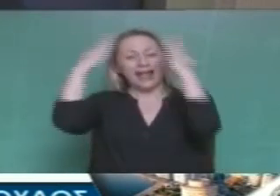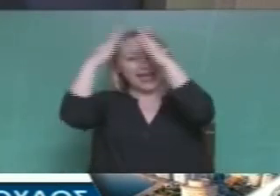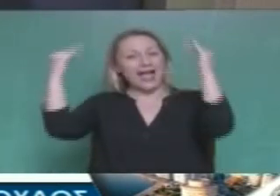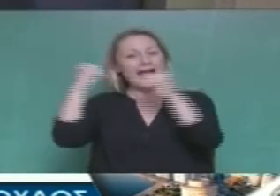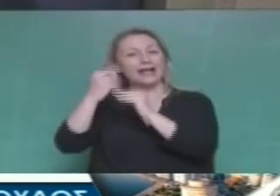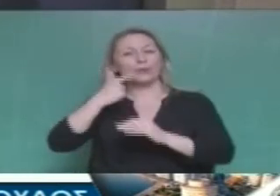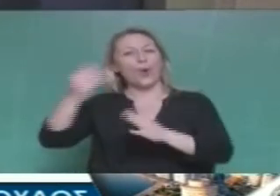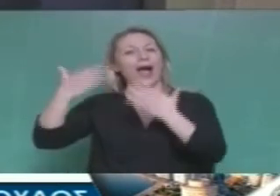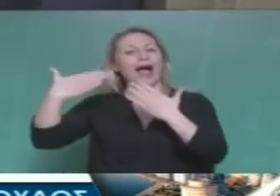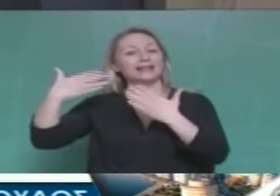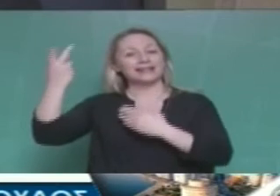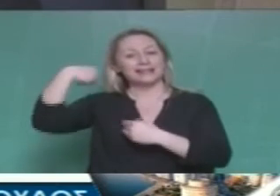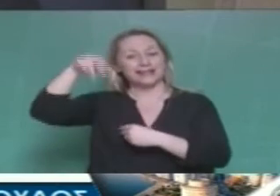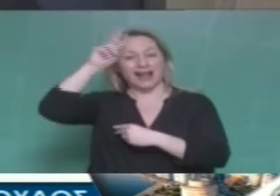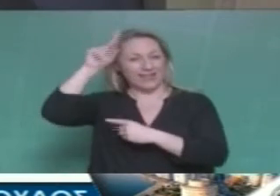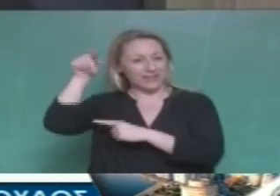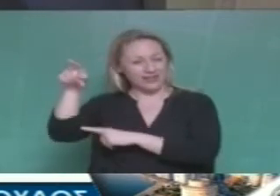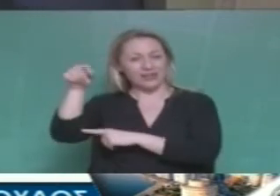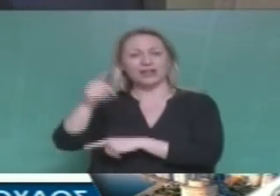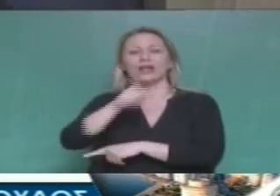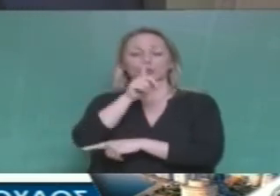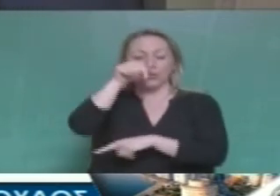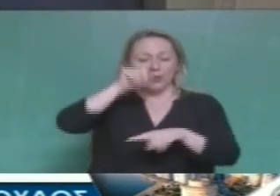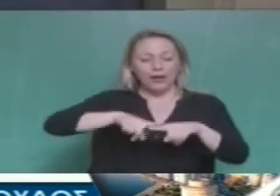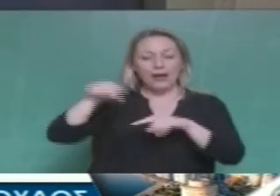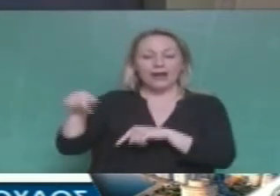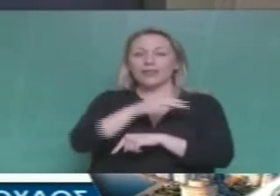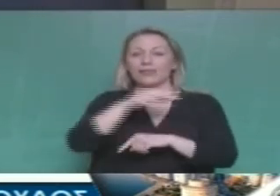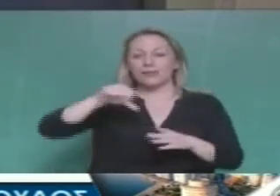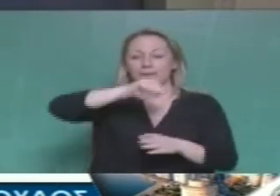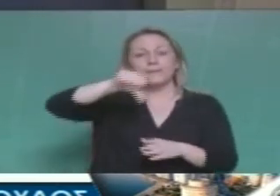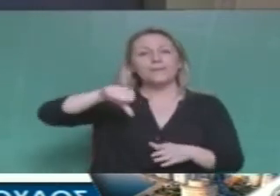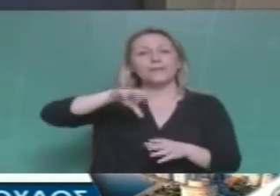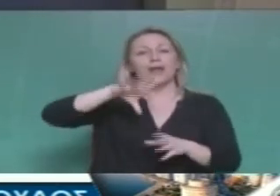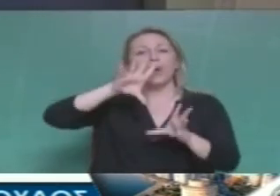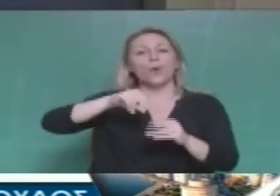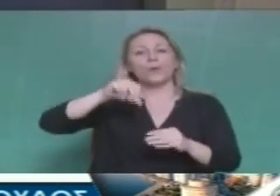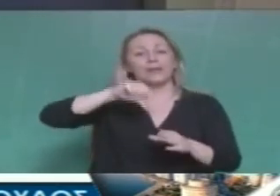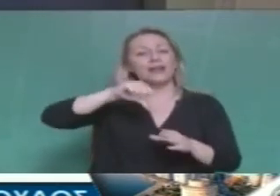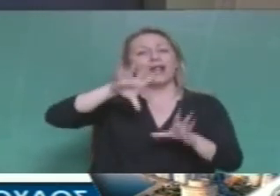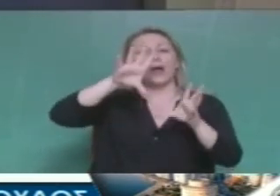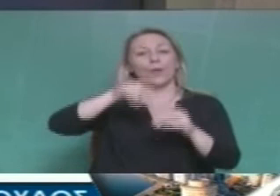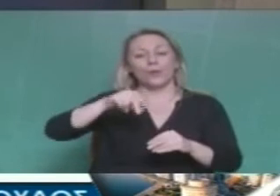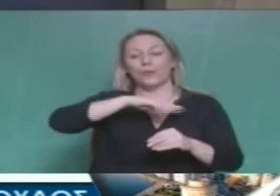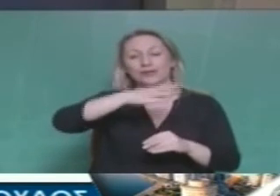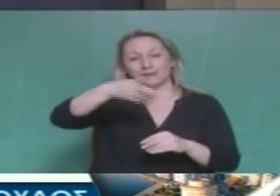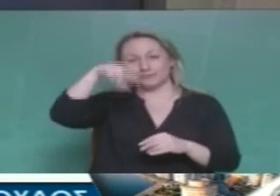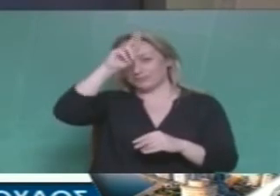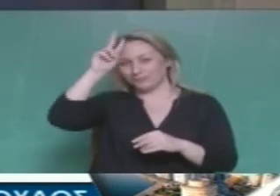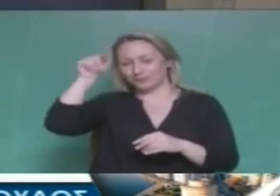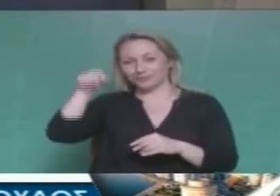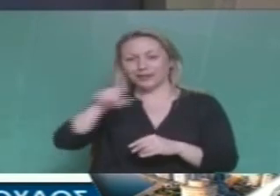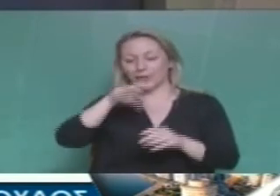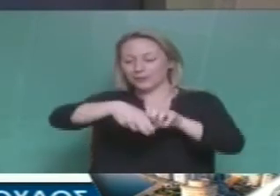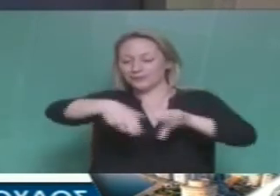ρεύματα που όλοι περίπου στήριξαν και στην Ελλάδα για τα πετρέλα της Μέσης Ανατολής, για τους αγωγούς μεταφοράς κτλ. Η